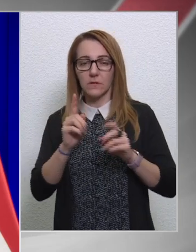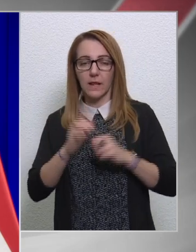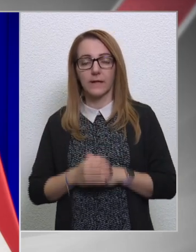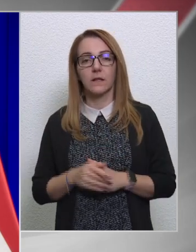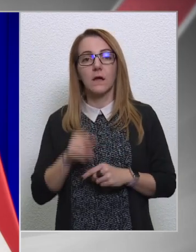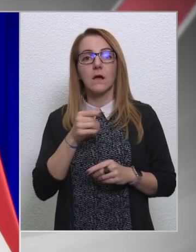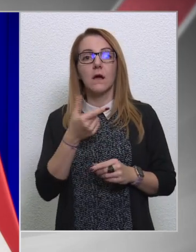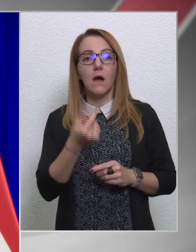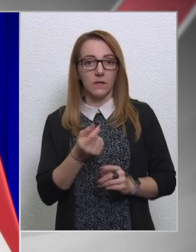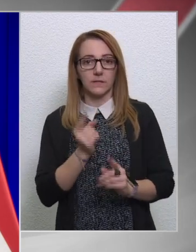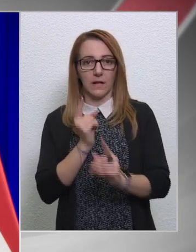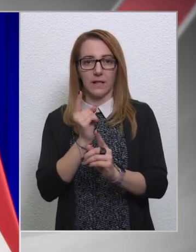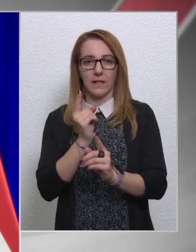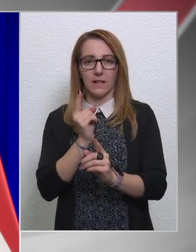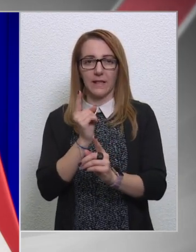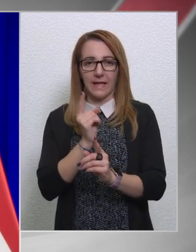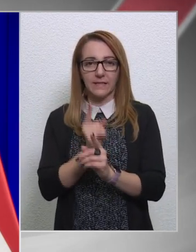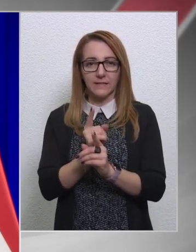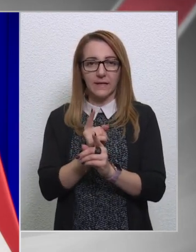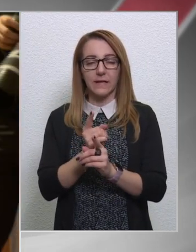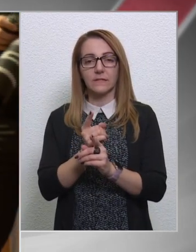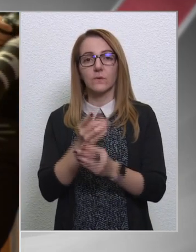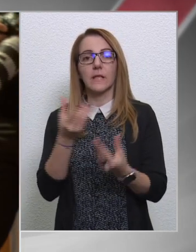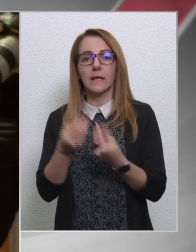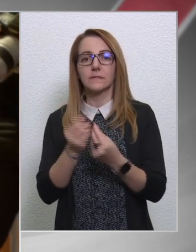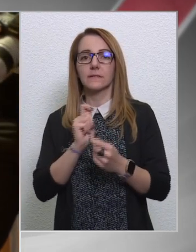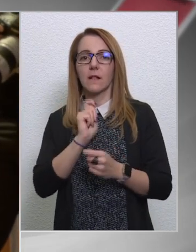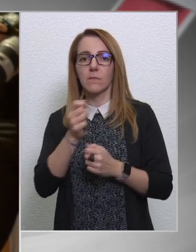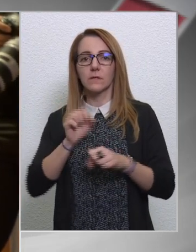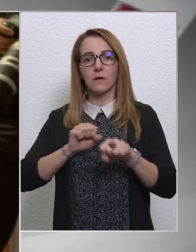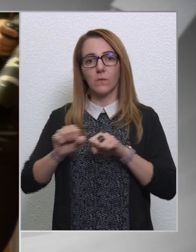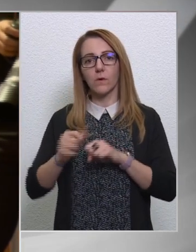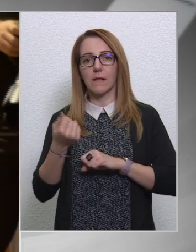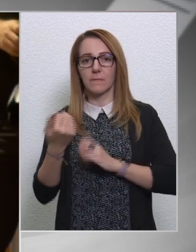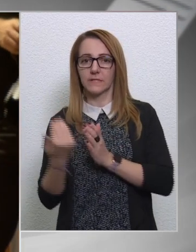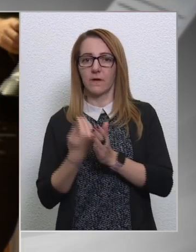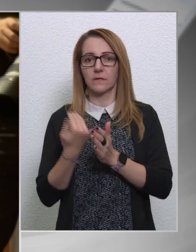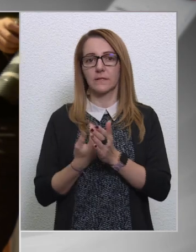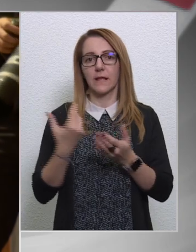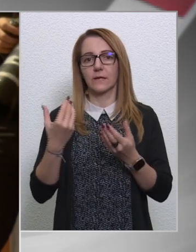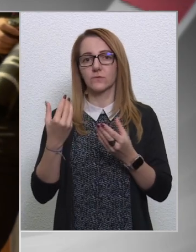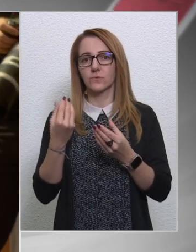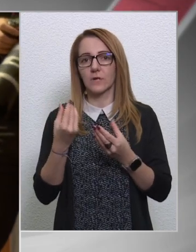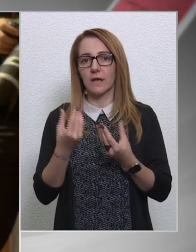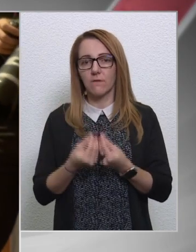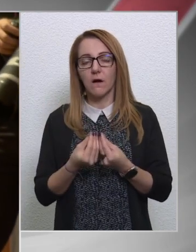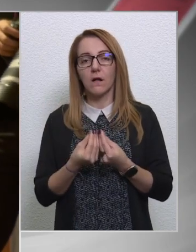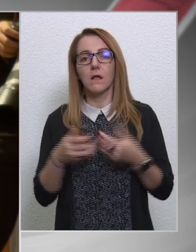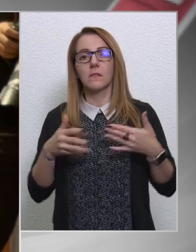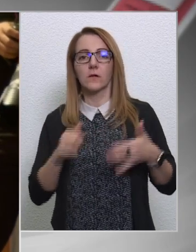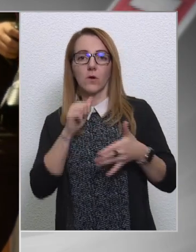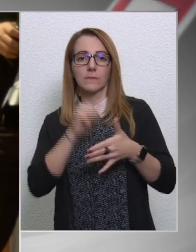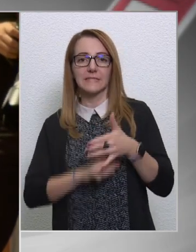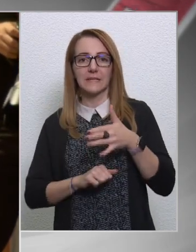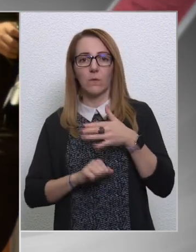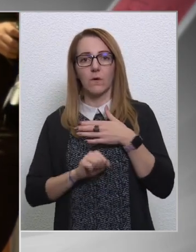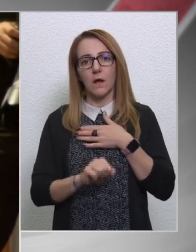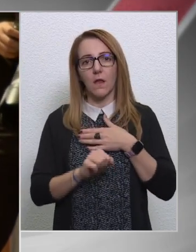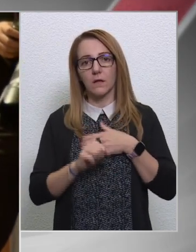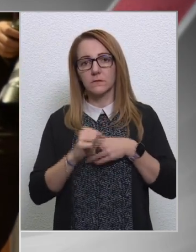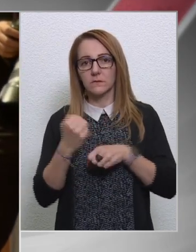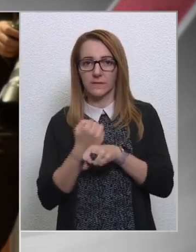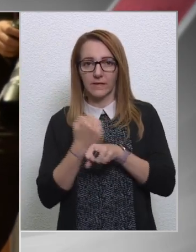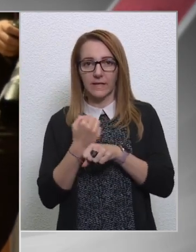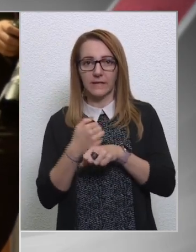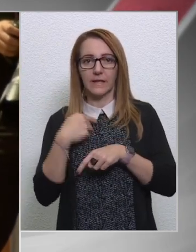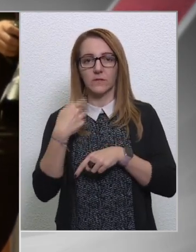Azzal egyetért, hogy ezzel a magyar kormány a pénzek felhasználásában jóval nagyobb szigor alatt tevékenykedhet